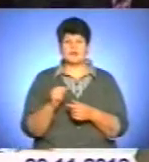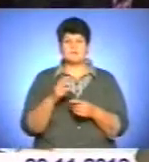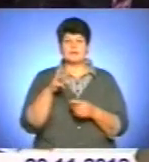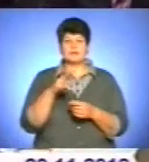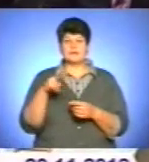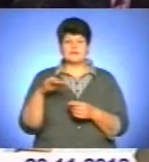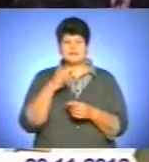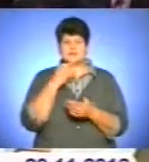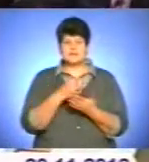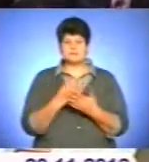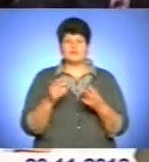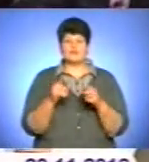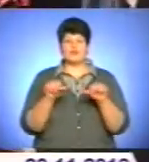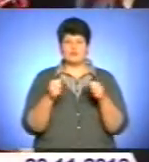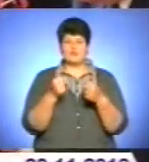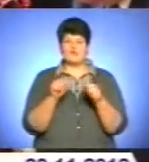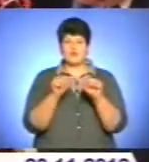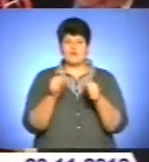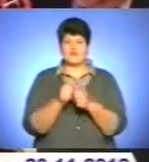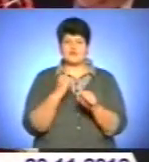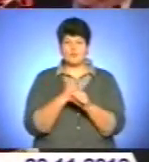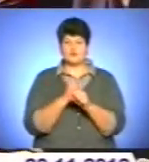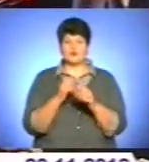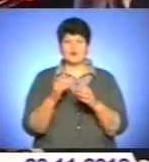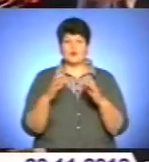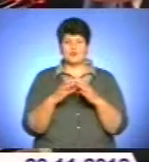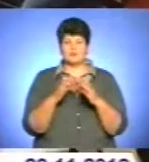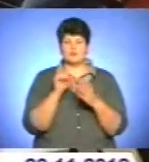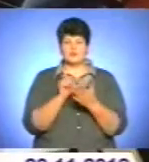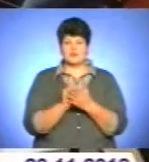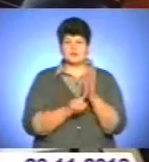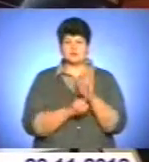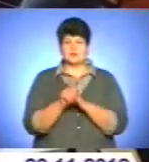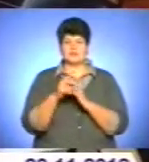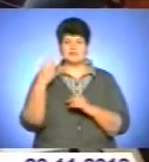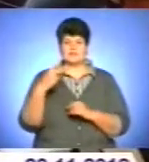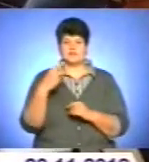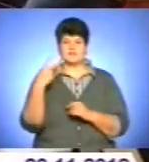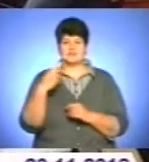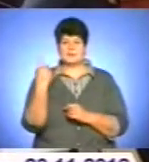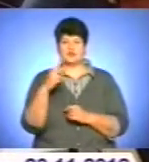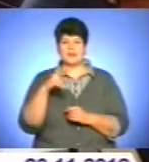формування робочої групи, що найпізніше, 14 грудня, вона має розпочати роботу 20-21 листопада.